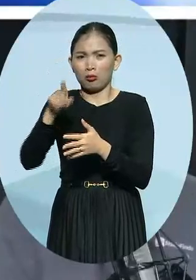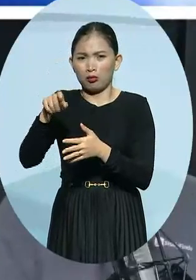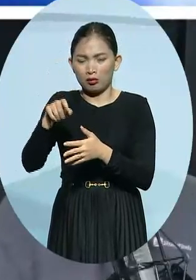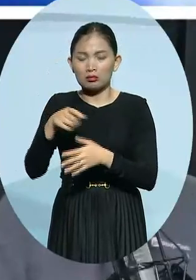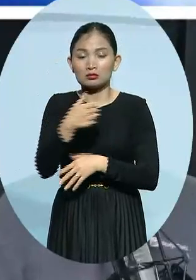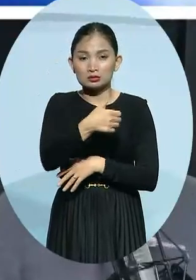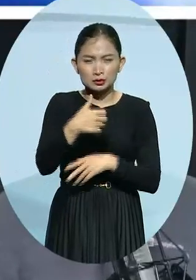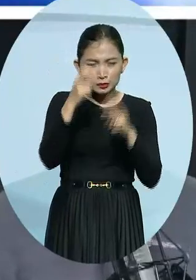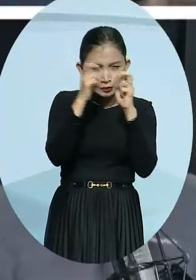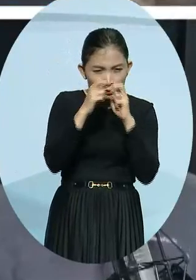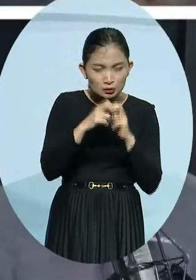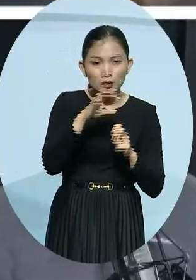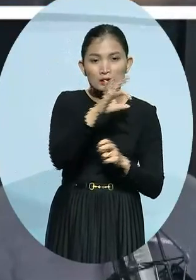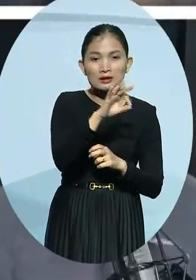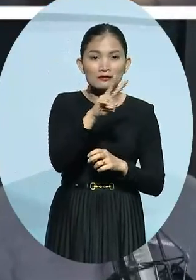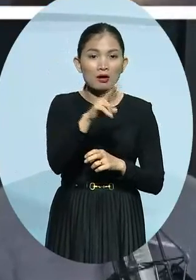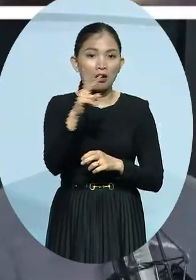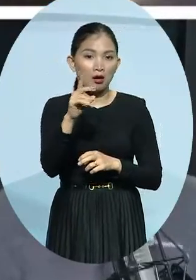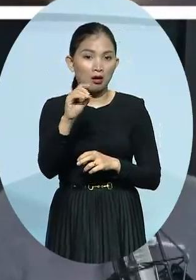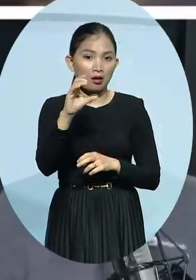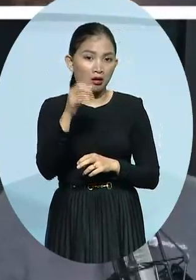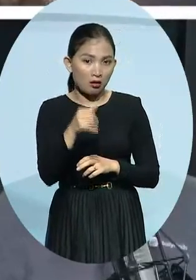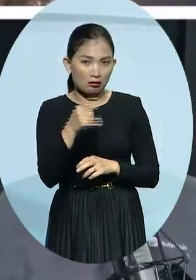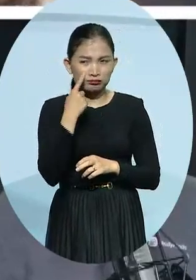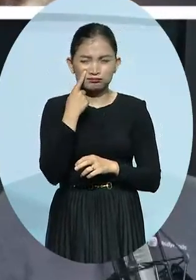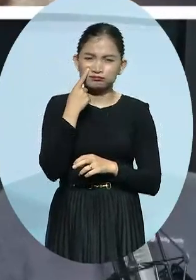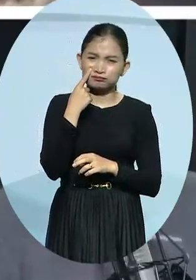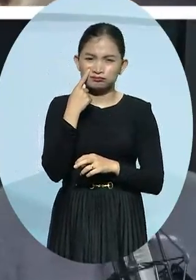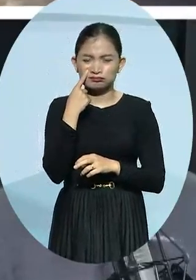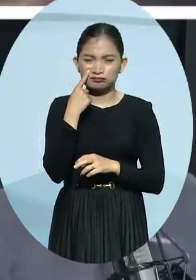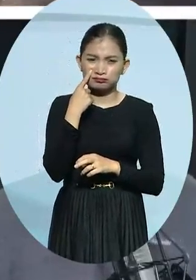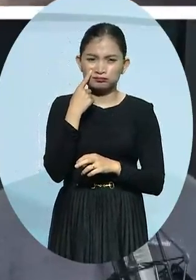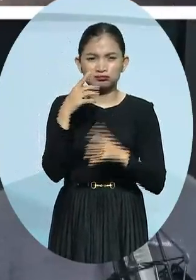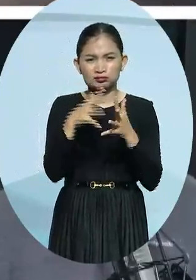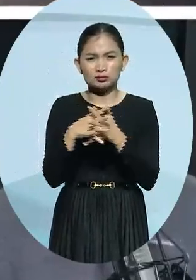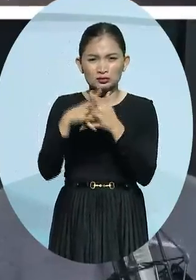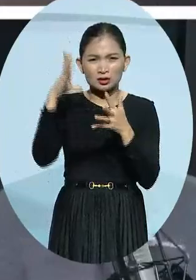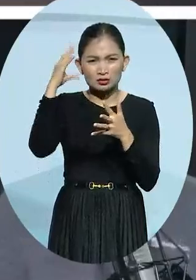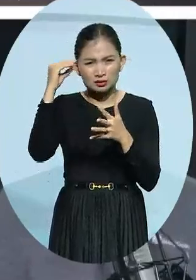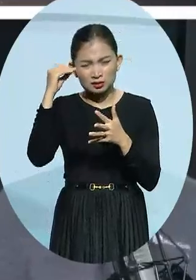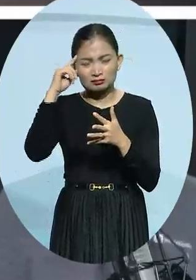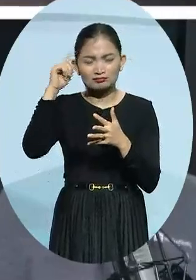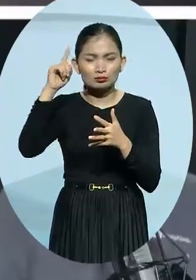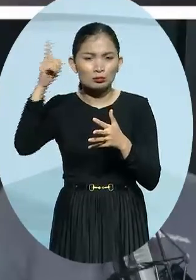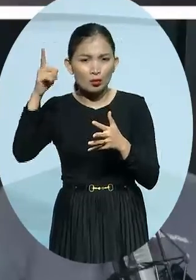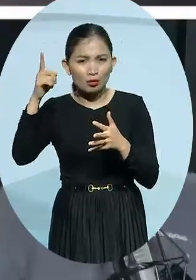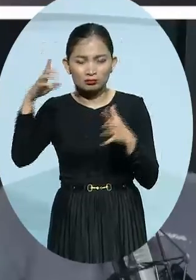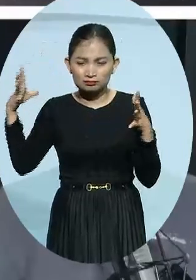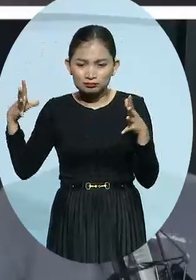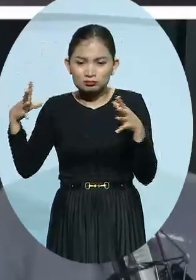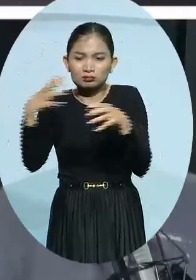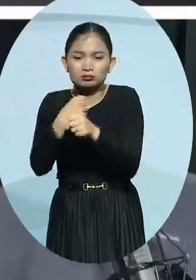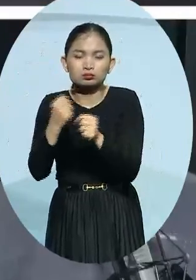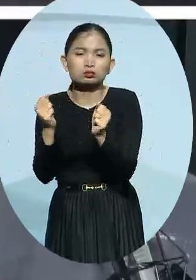cho rằng ngôi sao xanh này dần dần cũng sẽ trở thành một hố đen, chạy nhập vào hố đen mà nó quay quanh. Xưa nay, những hố đen im